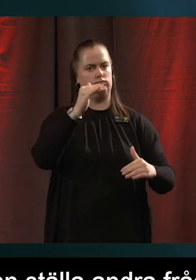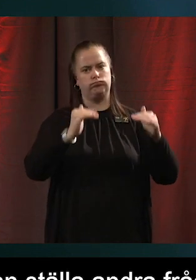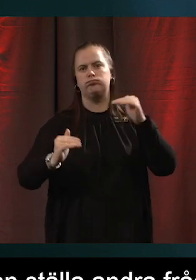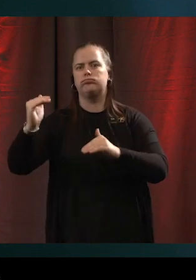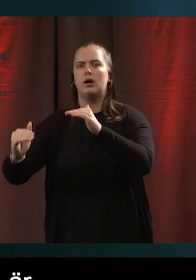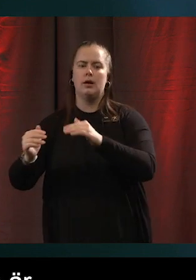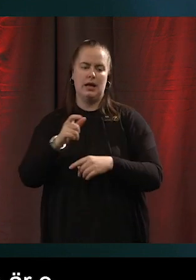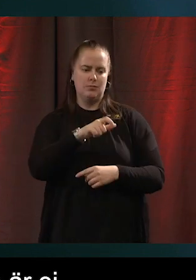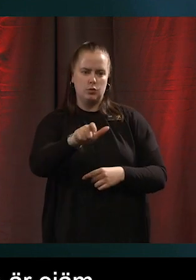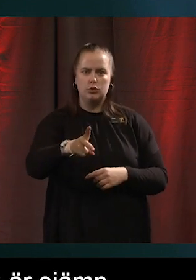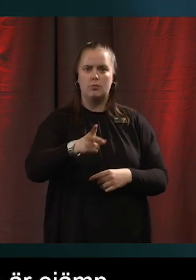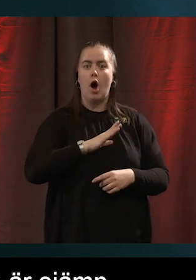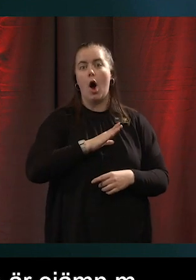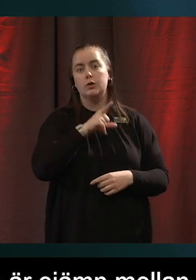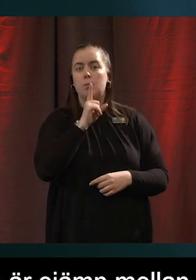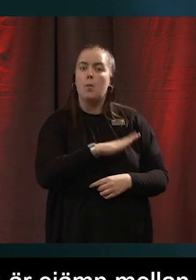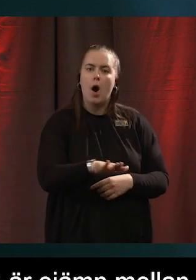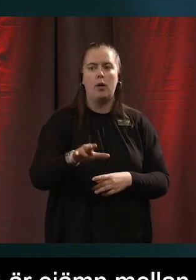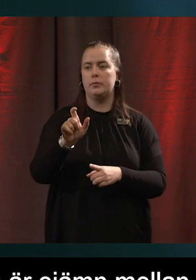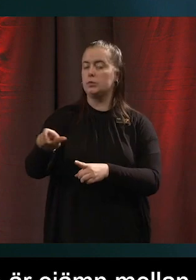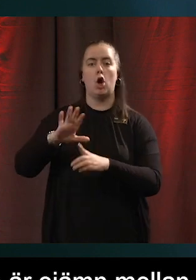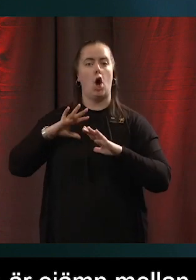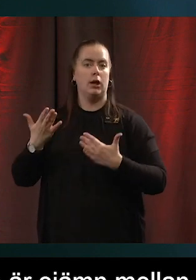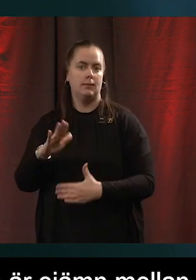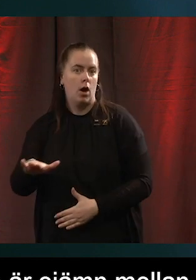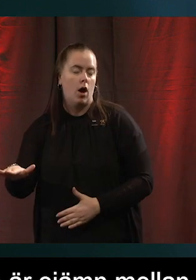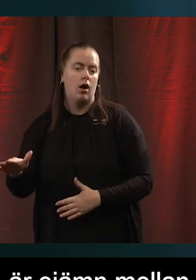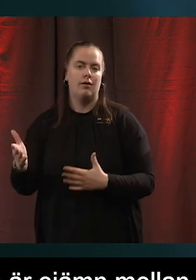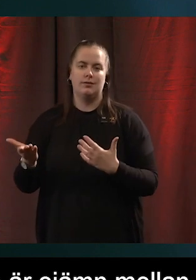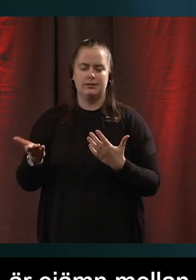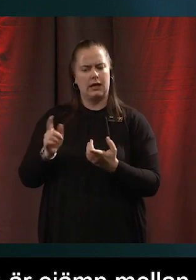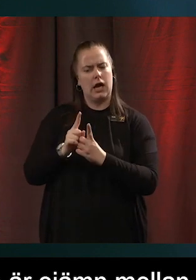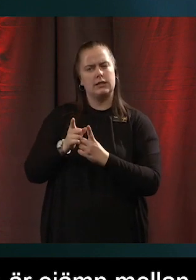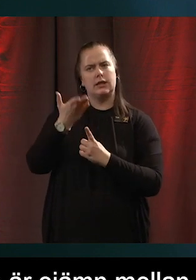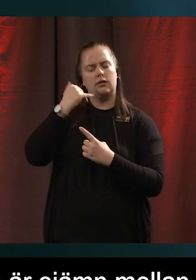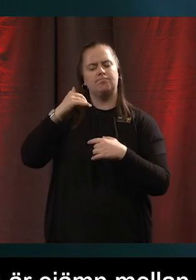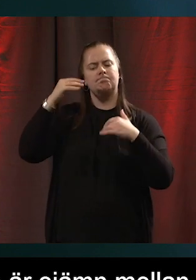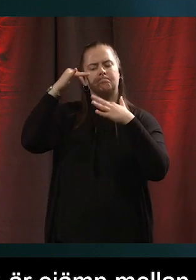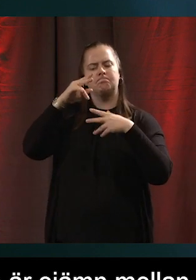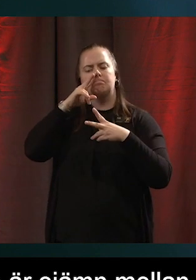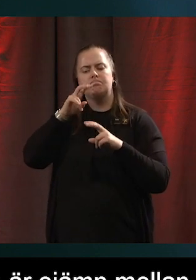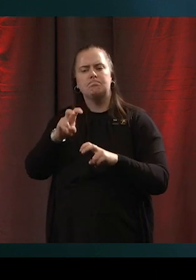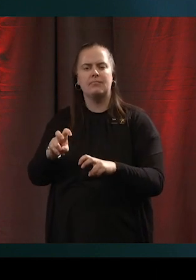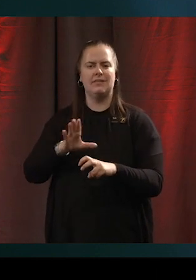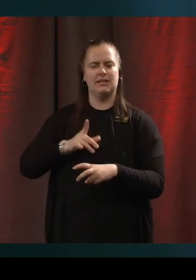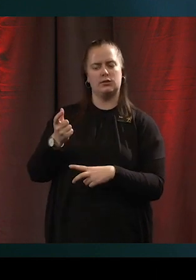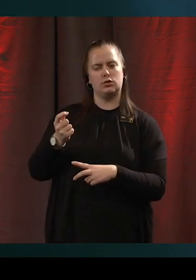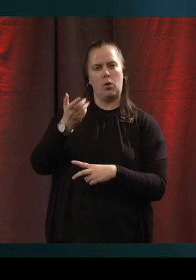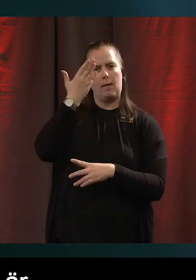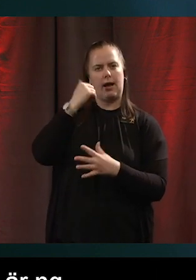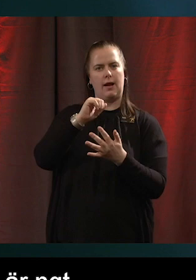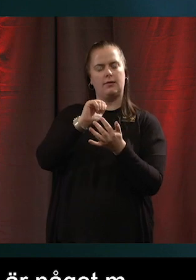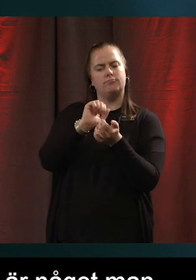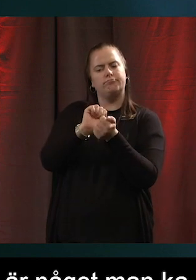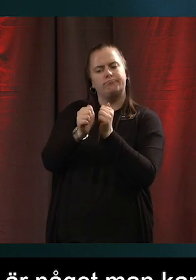barn och de som inte har små barn. Och då kanske man kan fundera på om det finns någonting man kan skruva på i